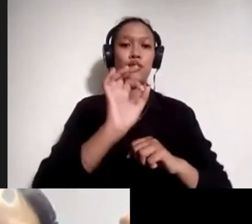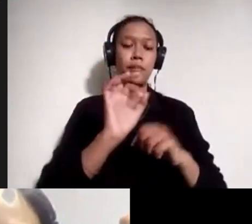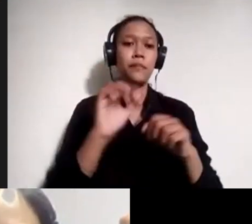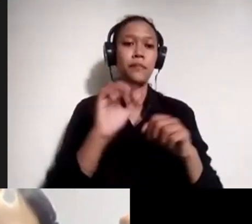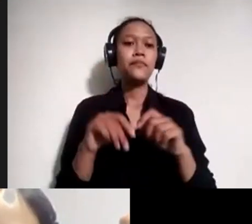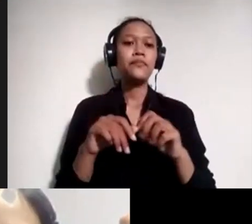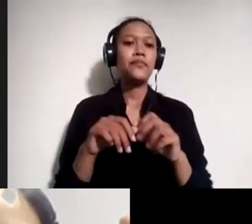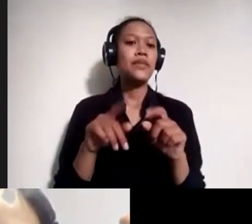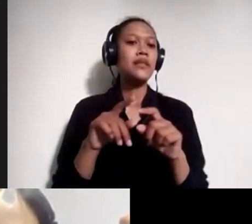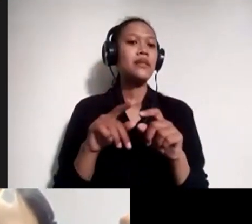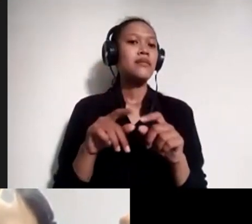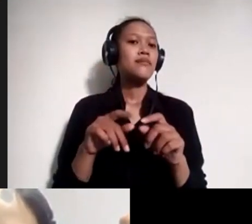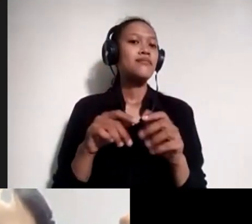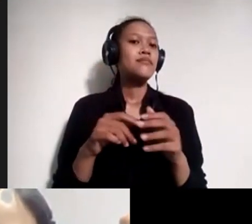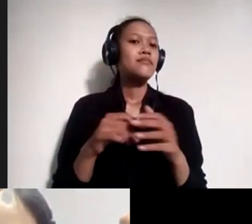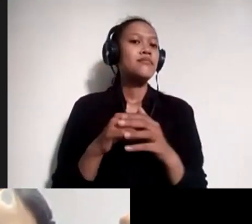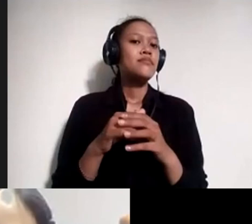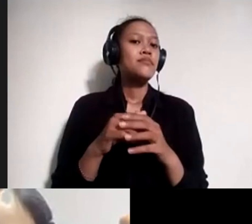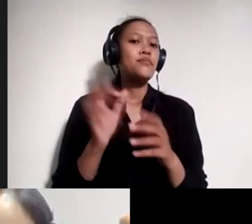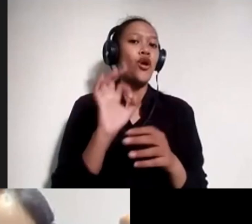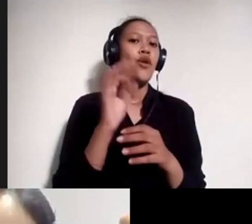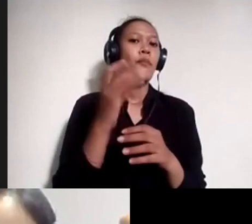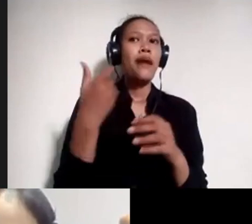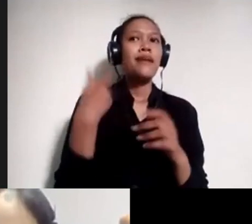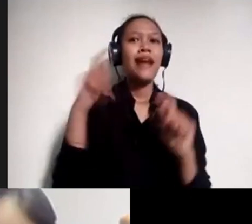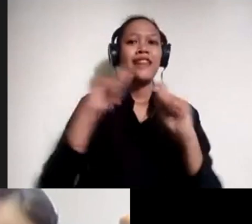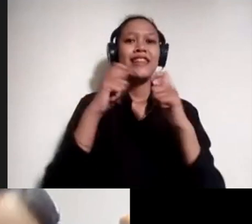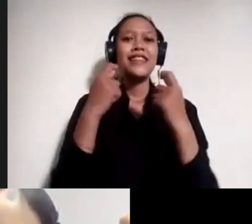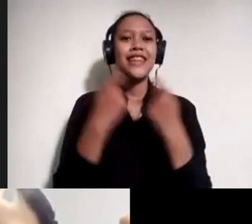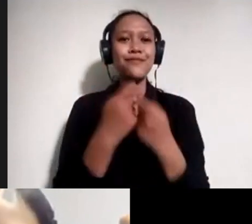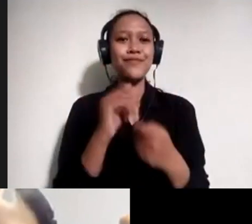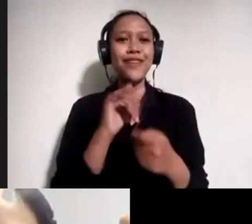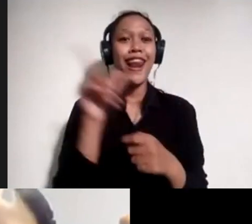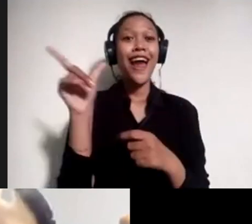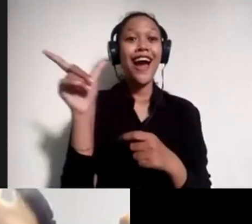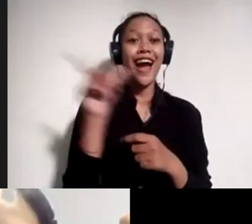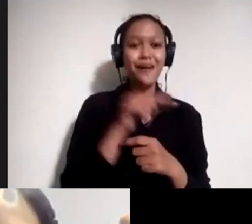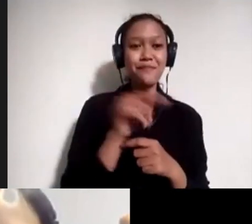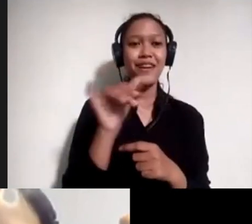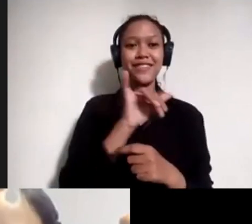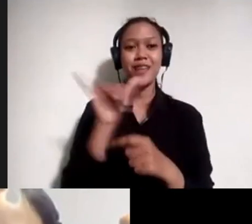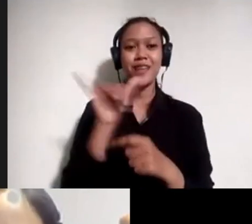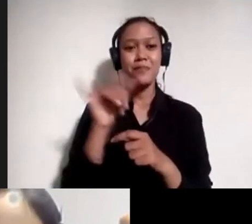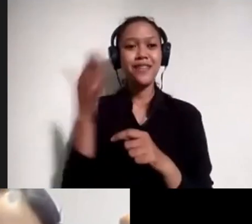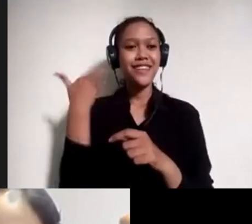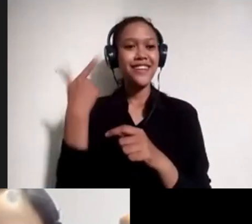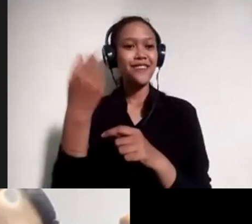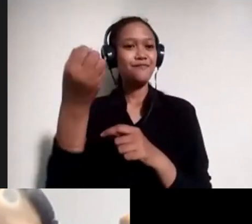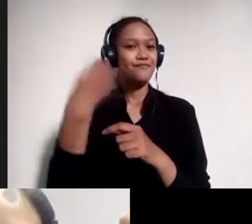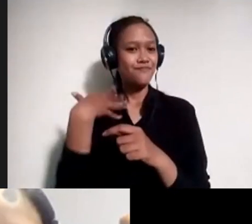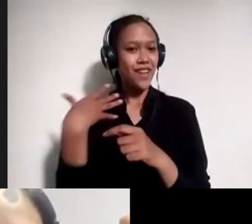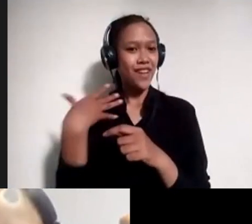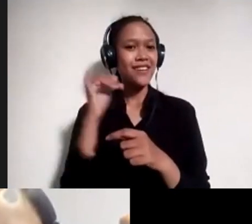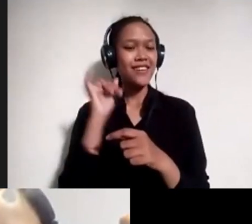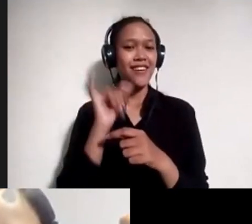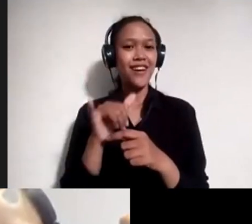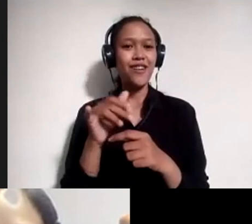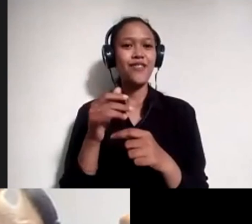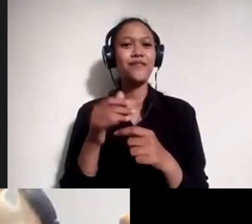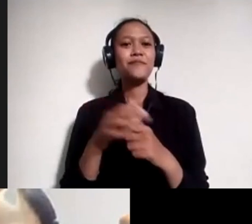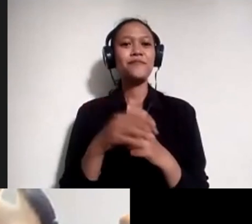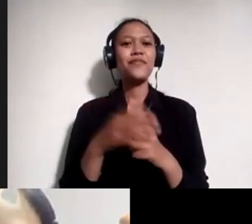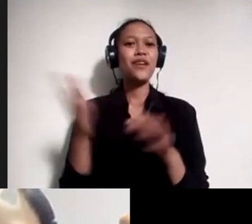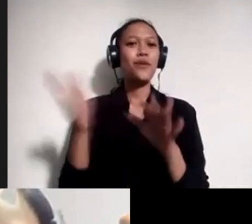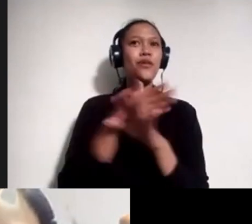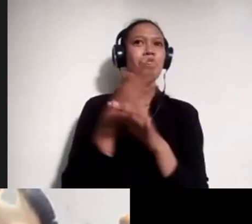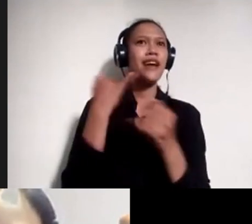bisa mempunyai tim yang selengkap yang mungkin Mas Kresna tadi bicarakan gitu ya, dari awal sampai akhir ketika